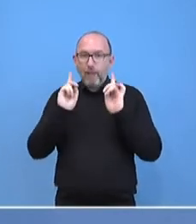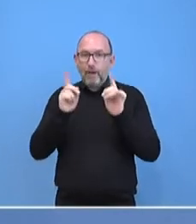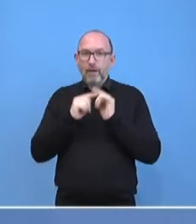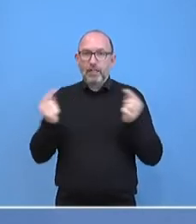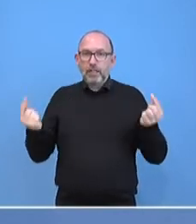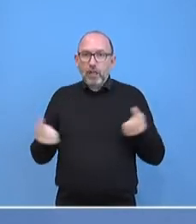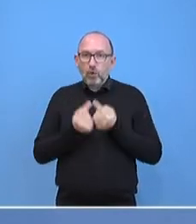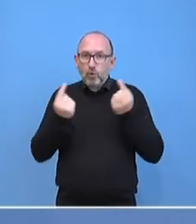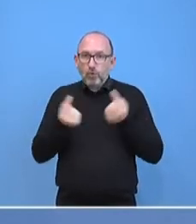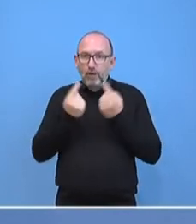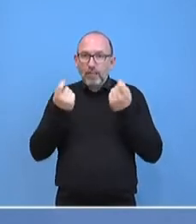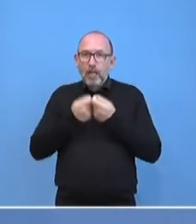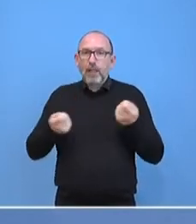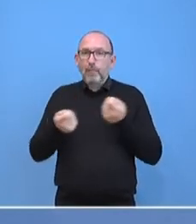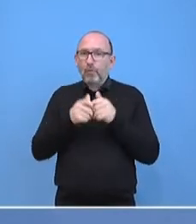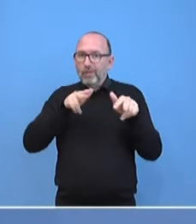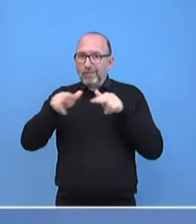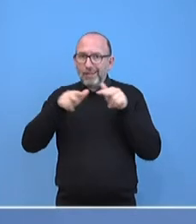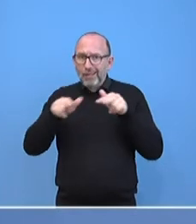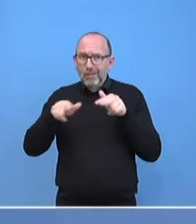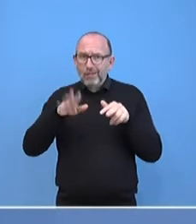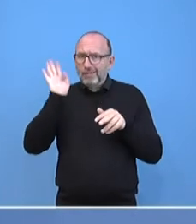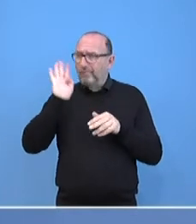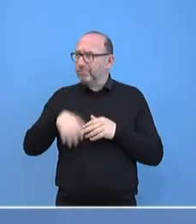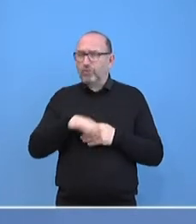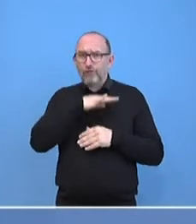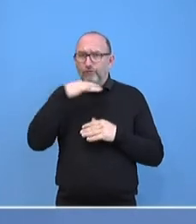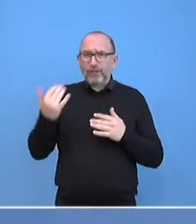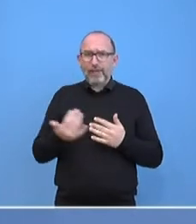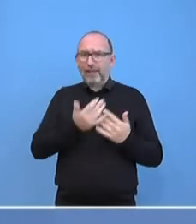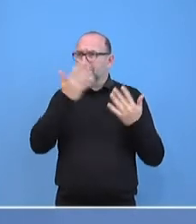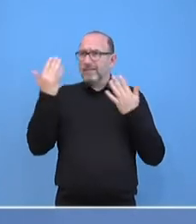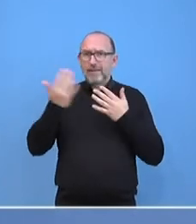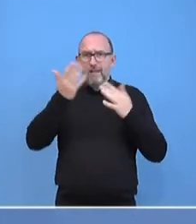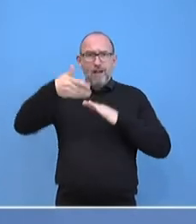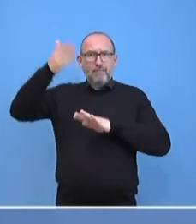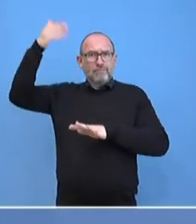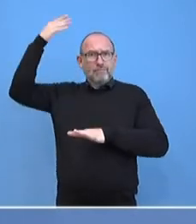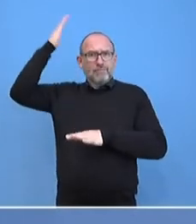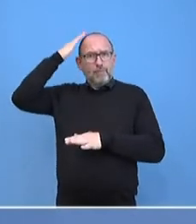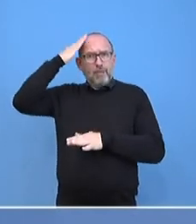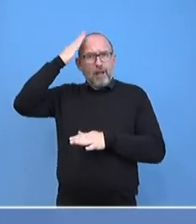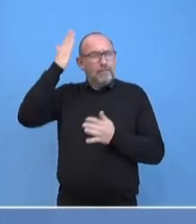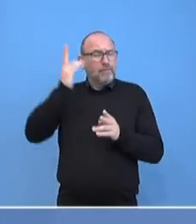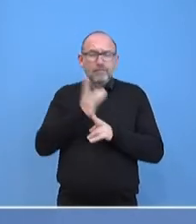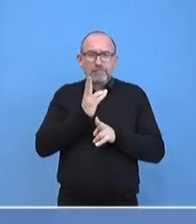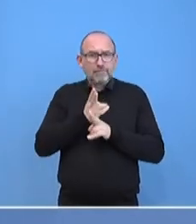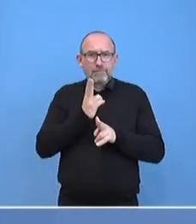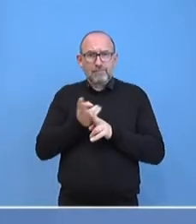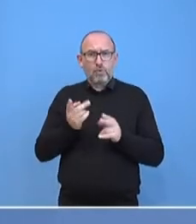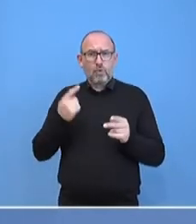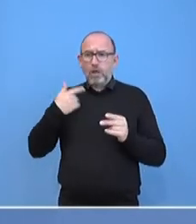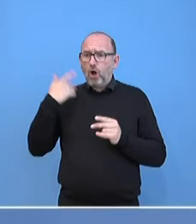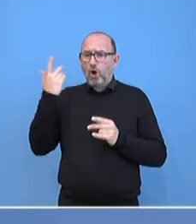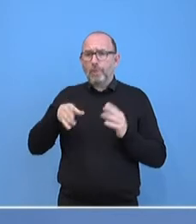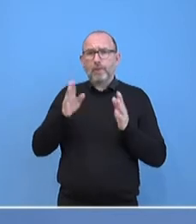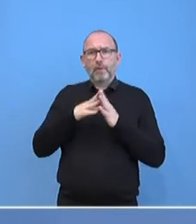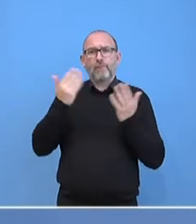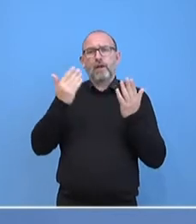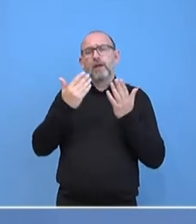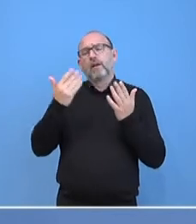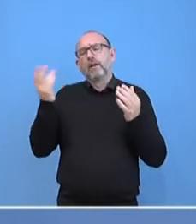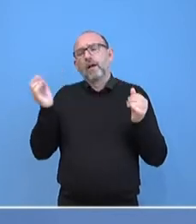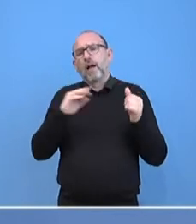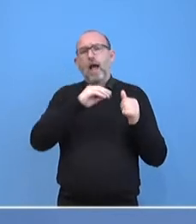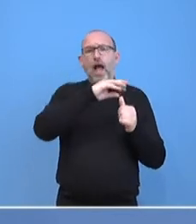ist der Bundesregierung nicht nur seit Jahrzehnten bekannt, sondern er ist auch immer wieder Gegenstand der Gespräche, die wir mit Armenien und